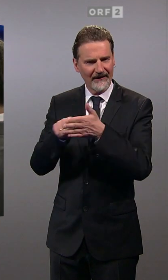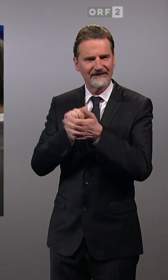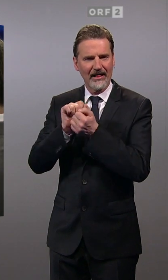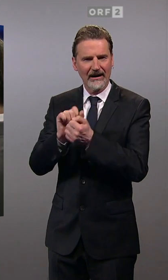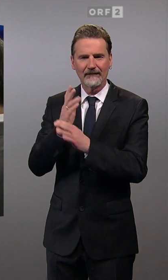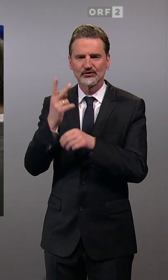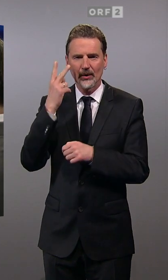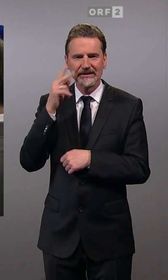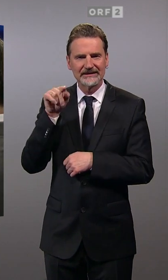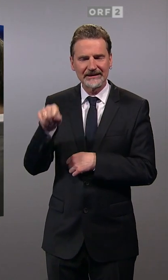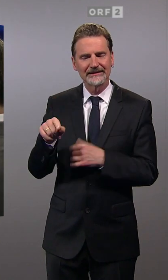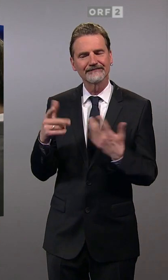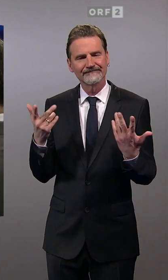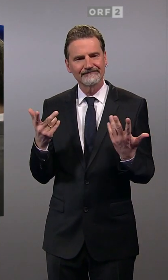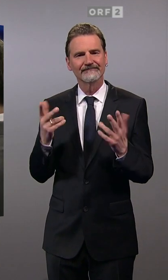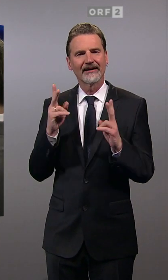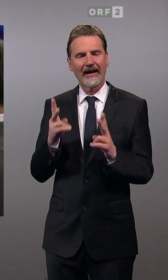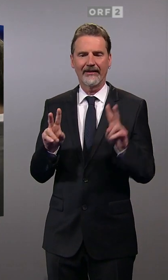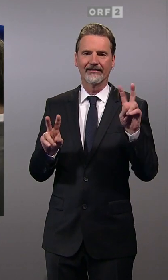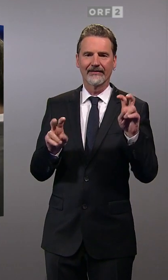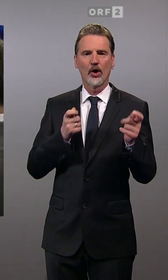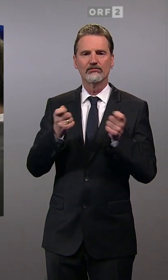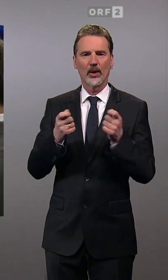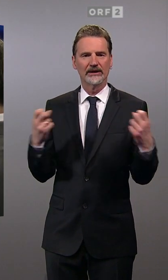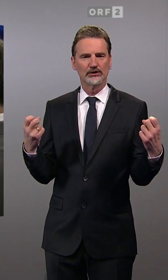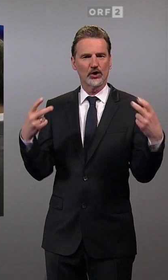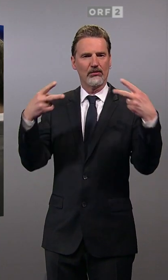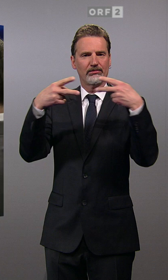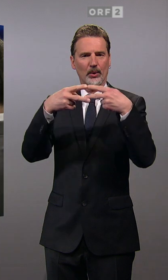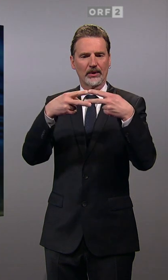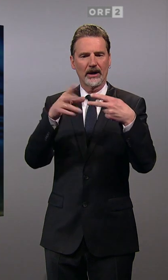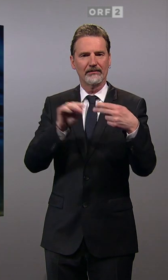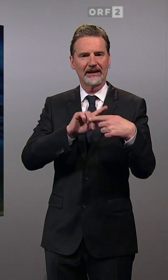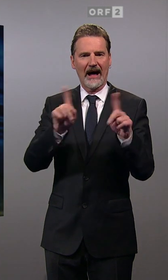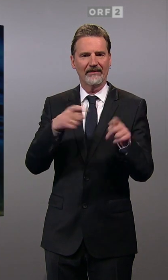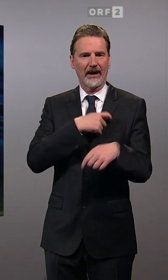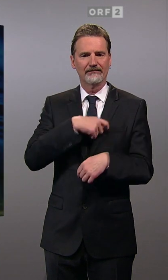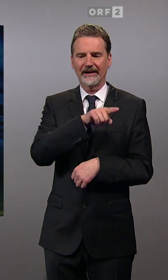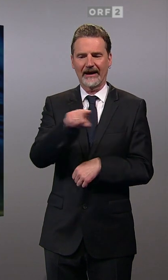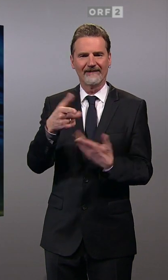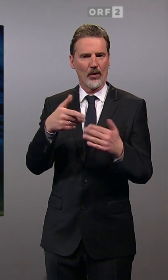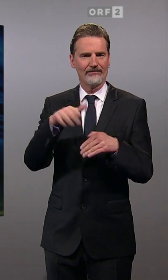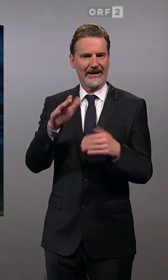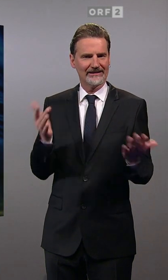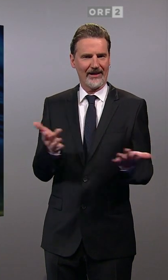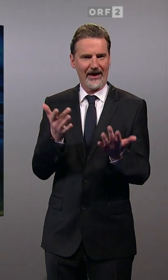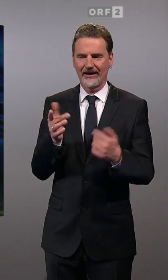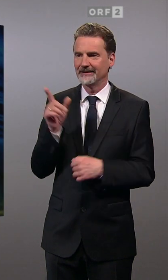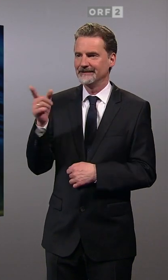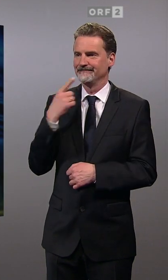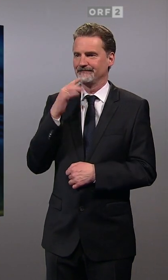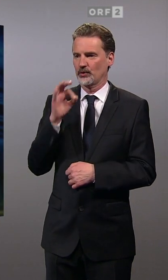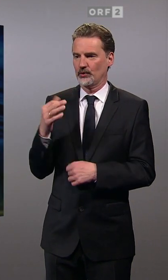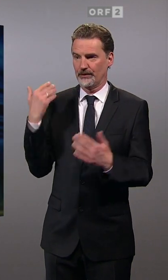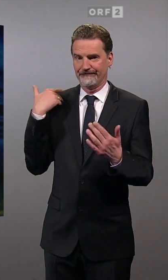wo eine Brücke zu schlagen, politisch zu schlagen, am leichtesten ist? Ich denke, dass alles, was wir bisher gehört haben,